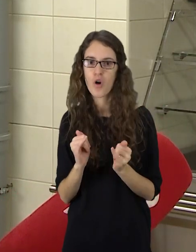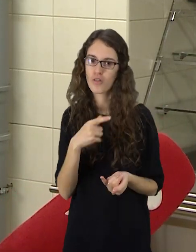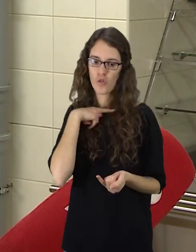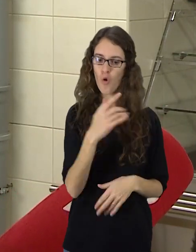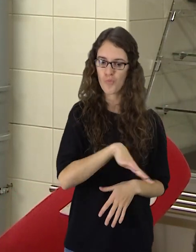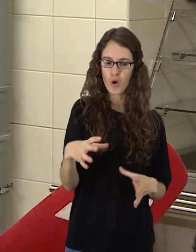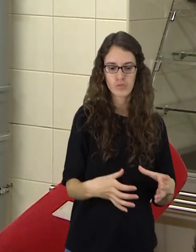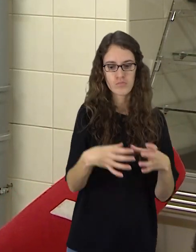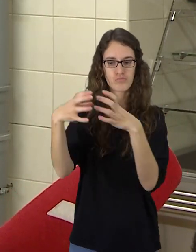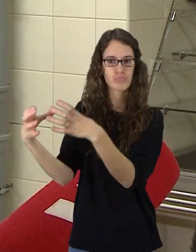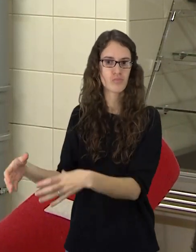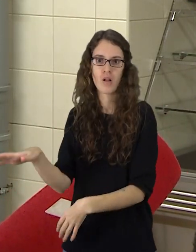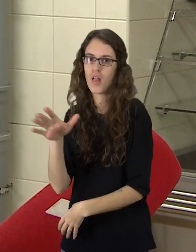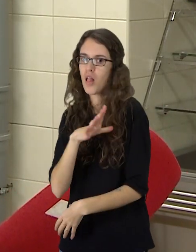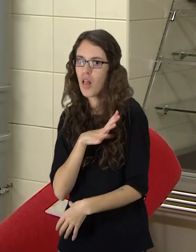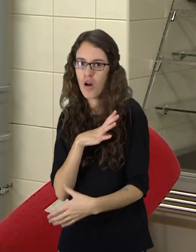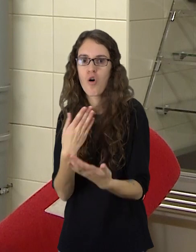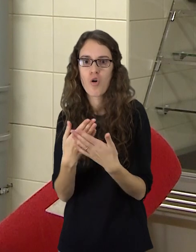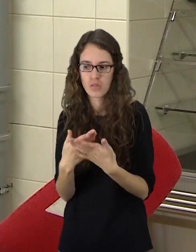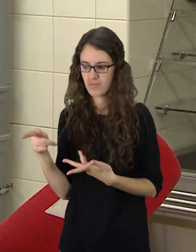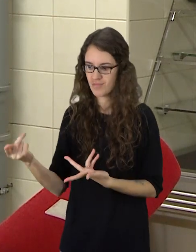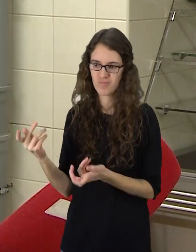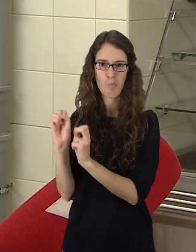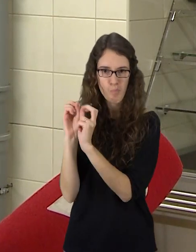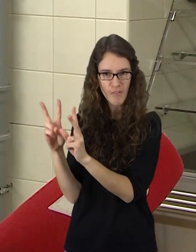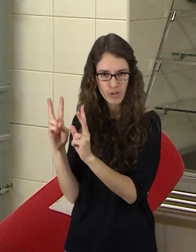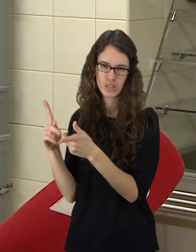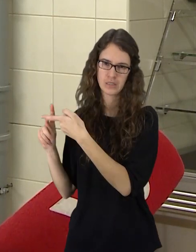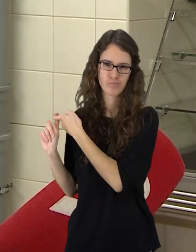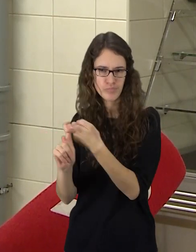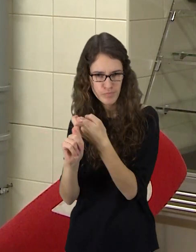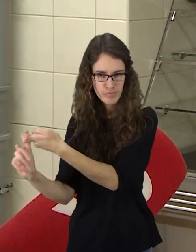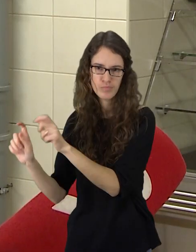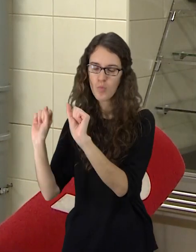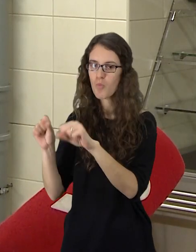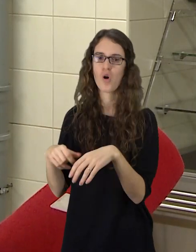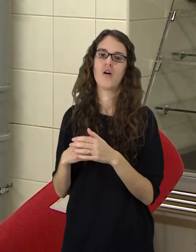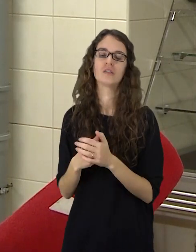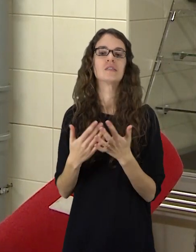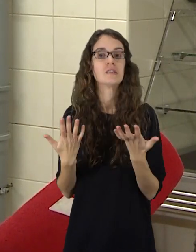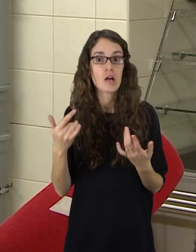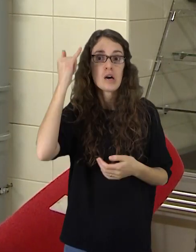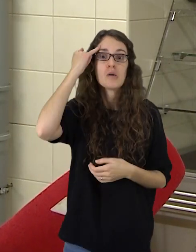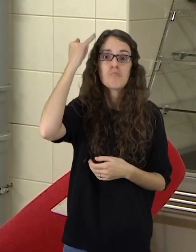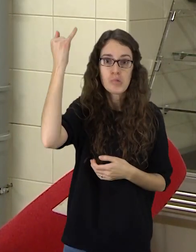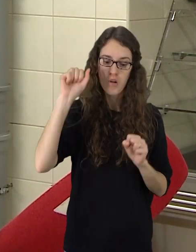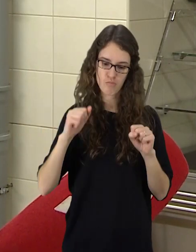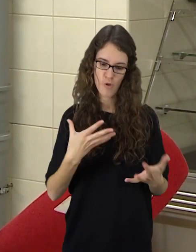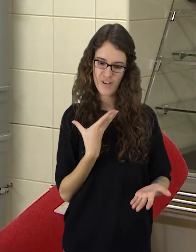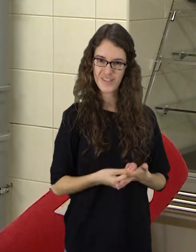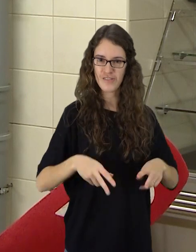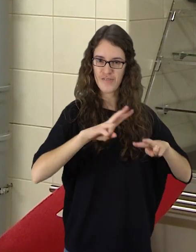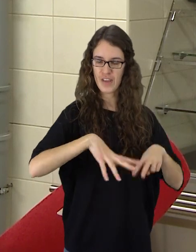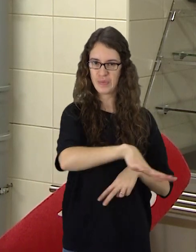arba mes tiesiog negalime užtikrinti jiems nei lygoninės augių sąlygų. Todėl sumastėm, kad galbūt mes čia